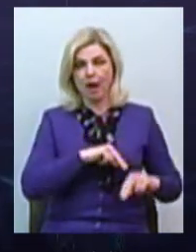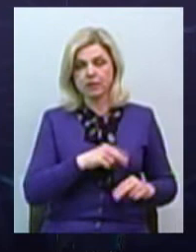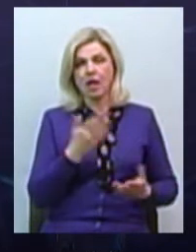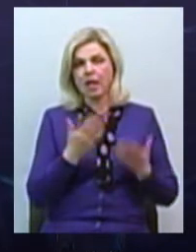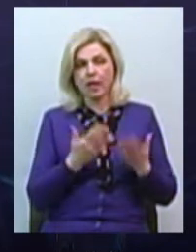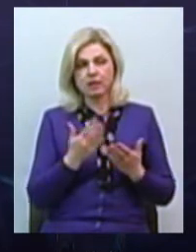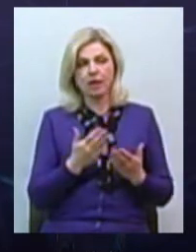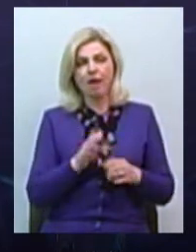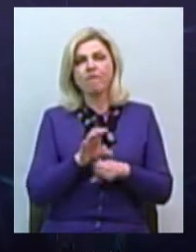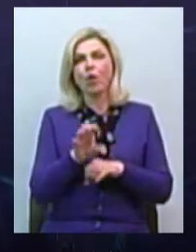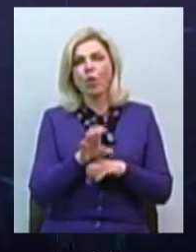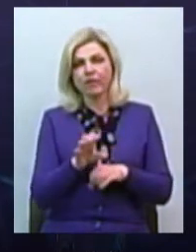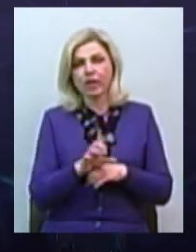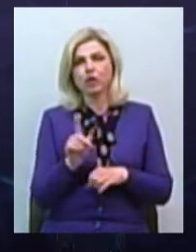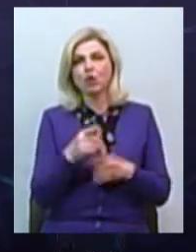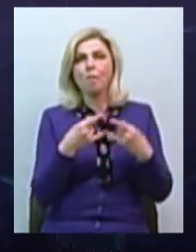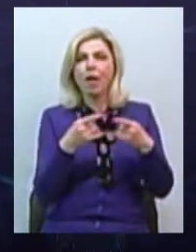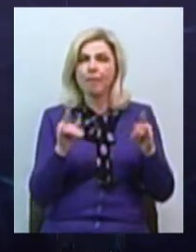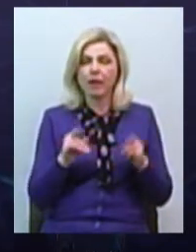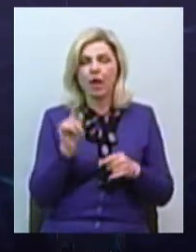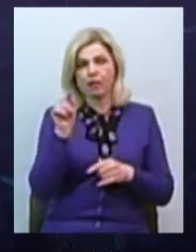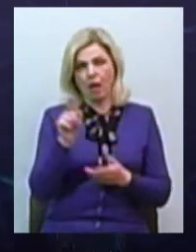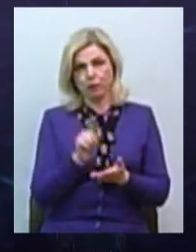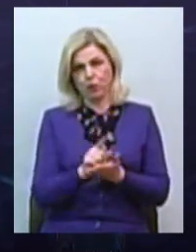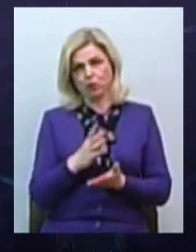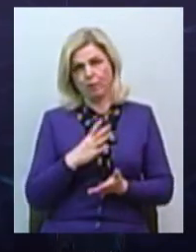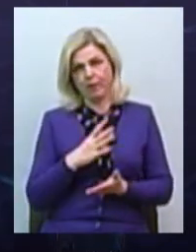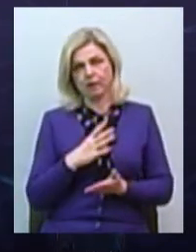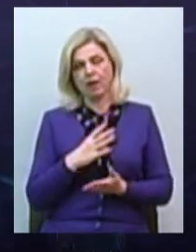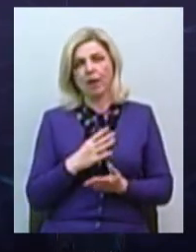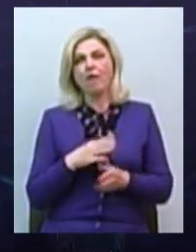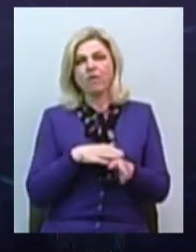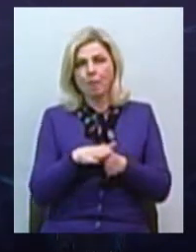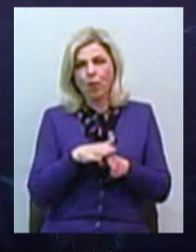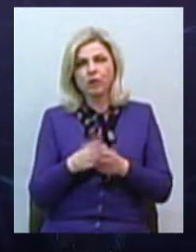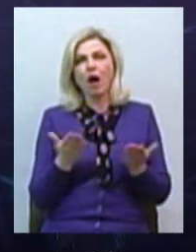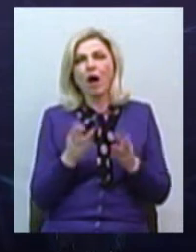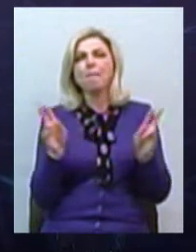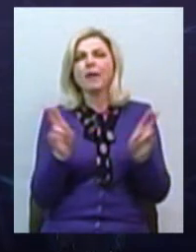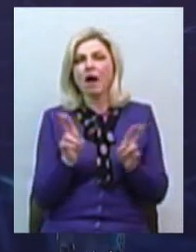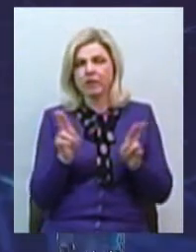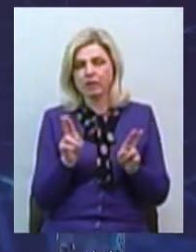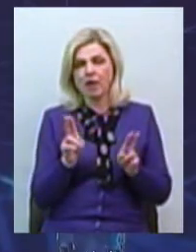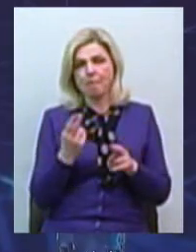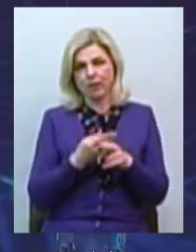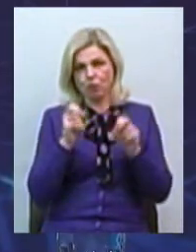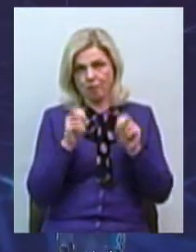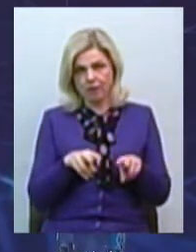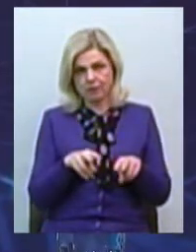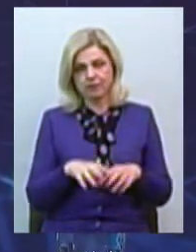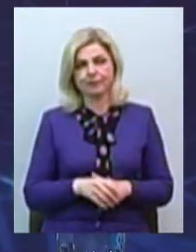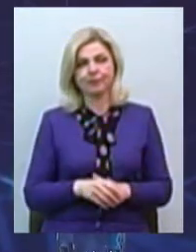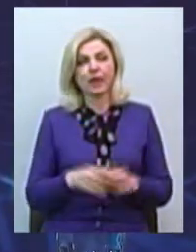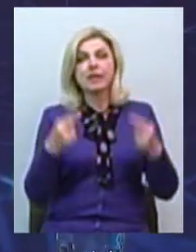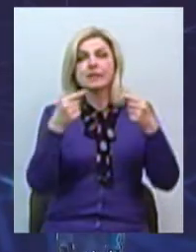виготовляються певні меблі, то там повинно також бути додержання якихось принципів, правил. Згідно з